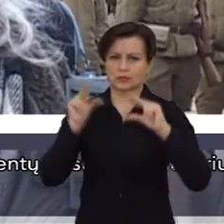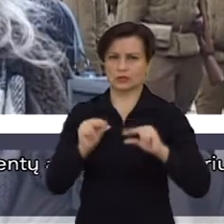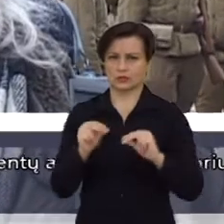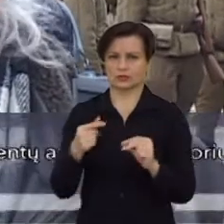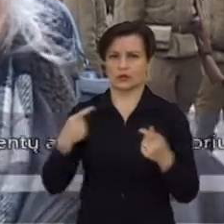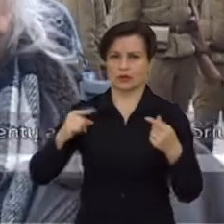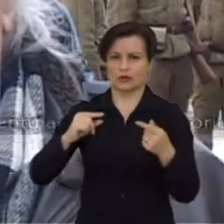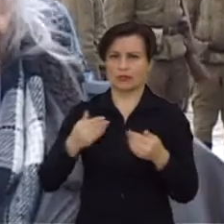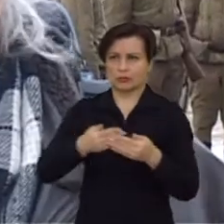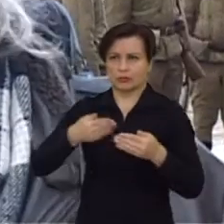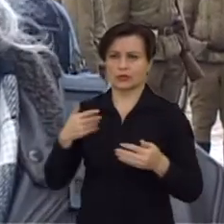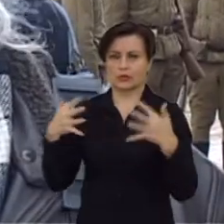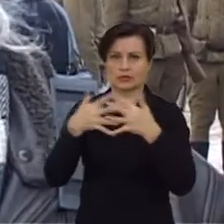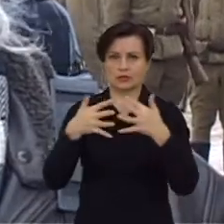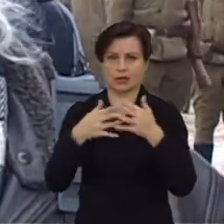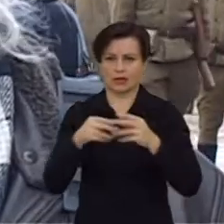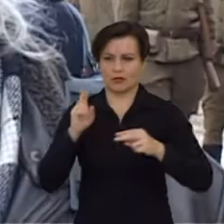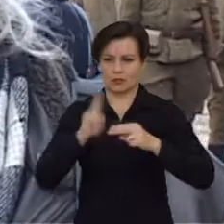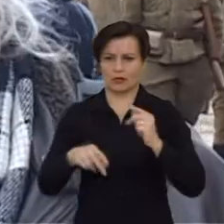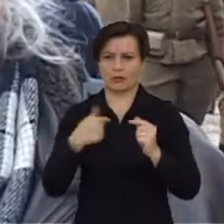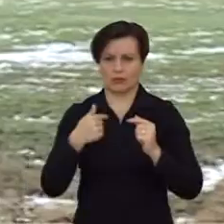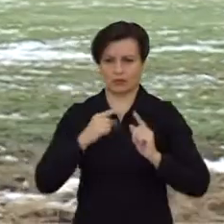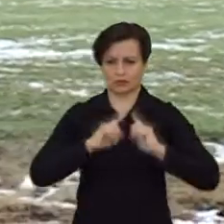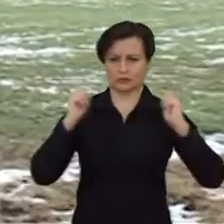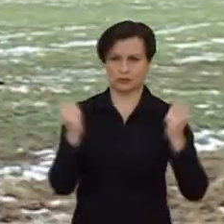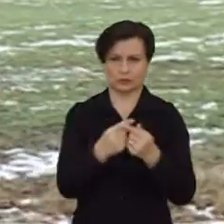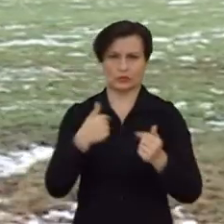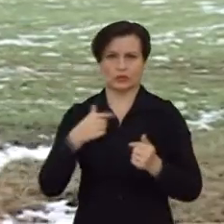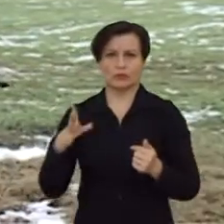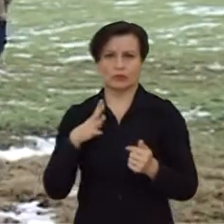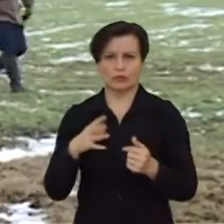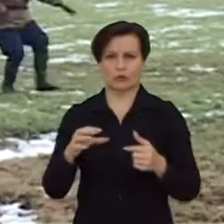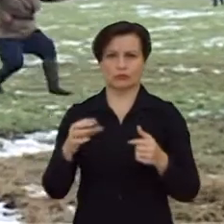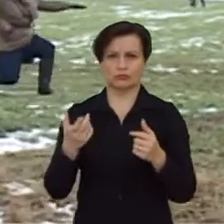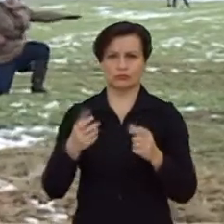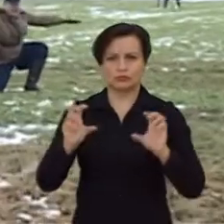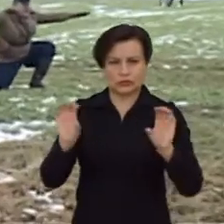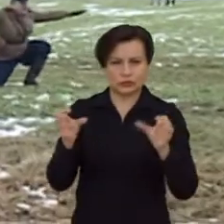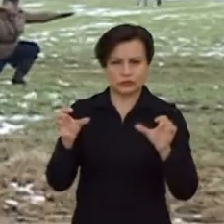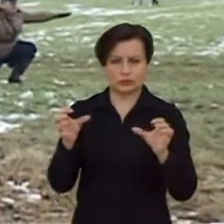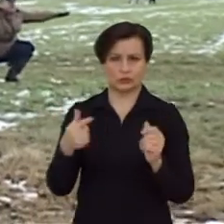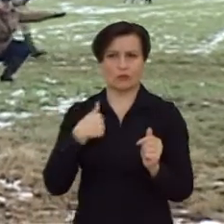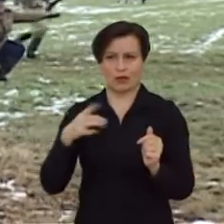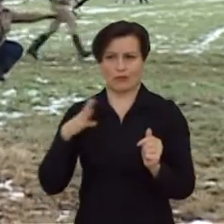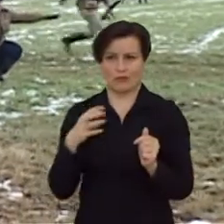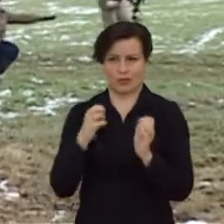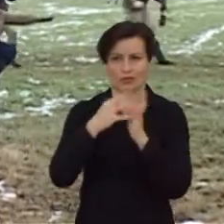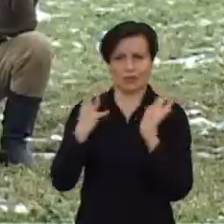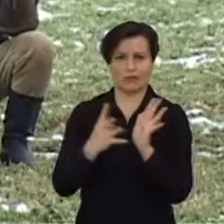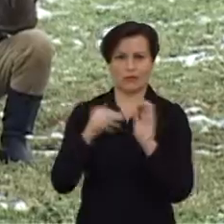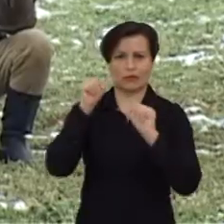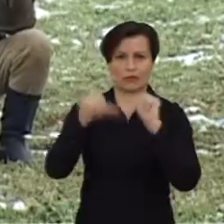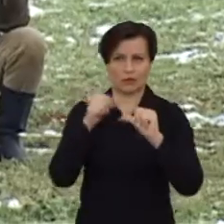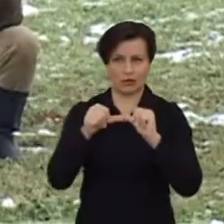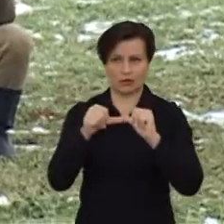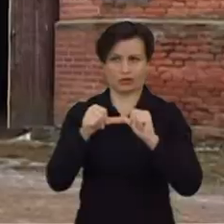sujimi. Aš buvau stambus ryšininkas partizanų. Man tada buvau tik 19 metų, tik tai organizavosi tuo laiku